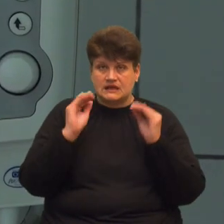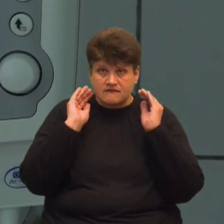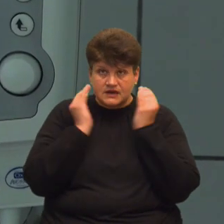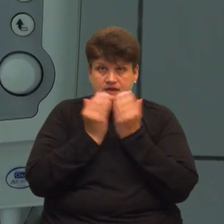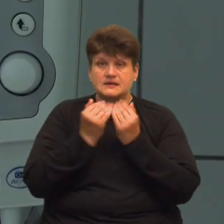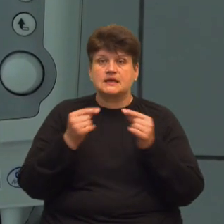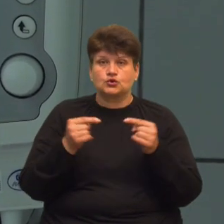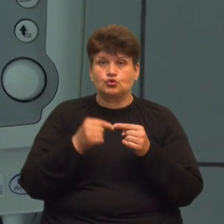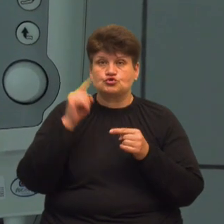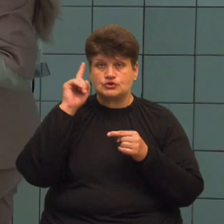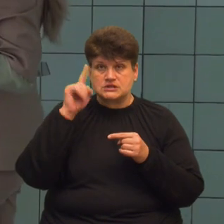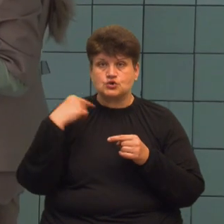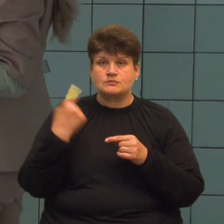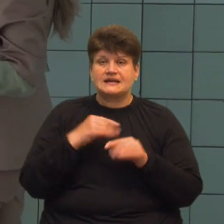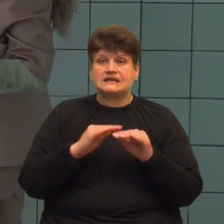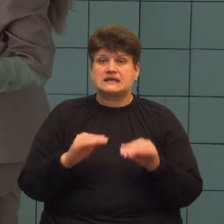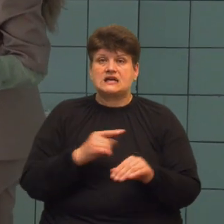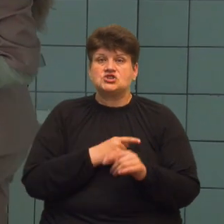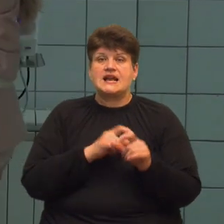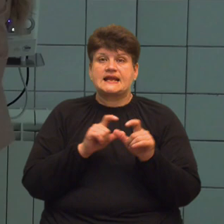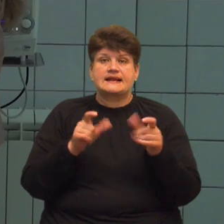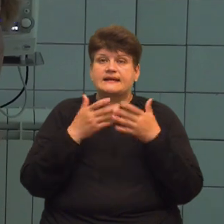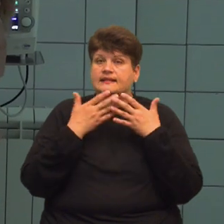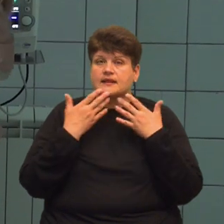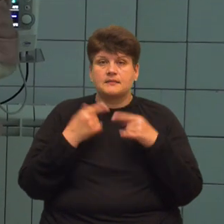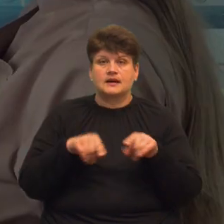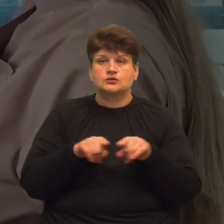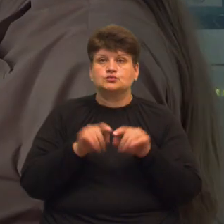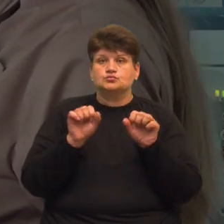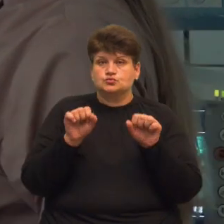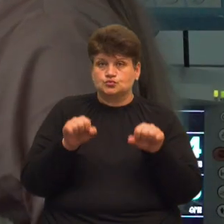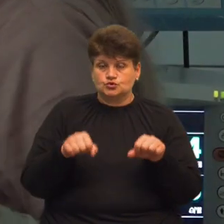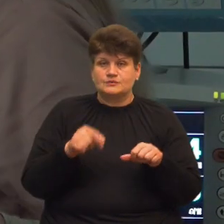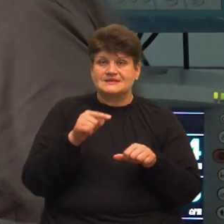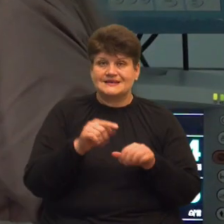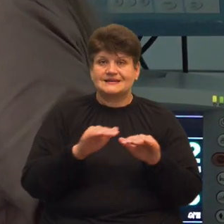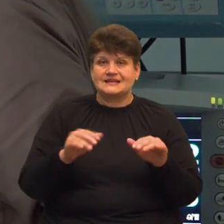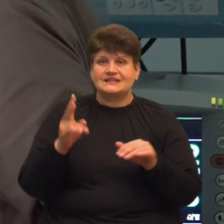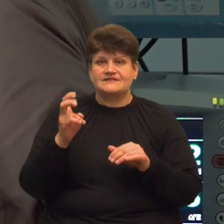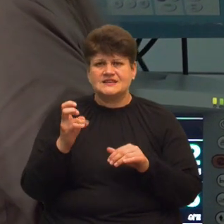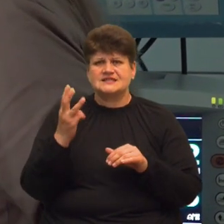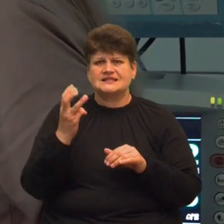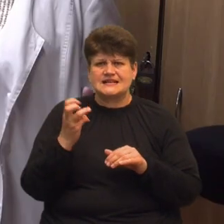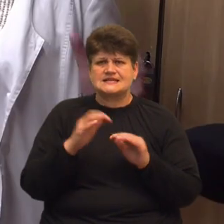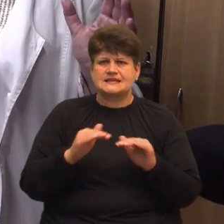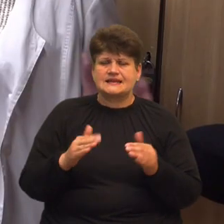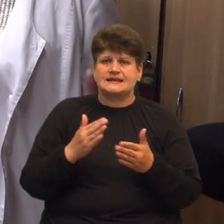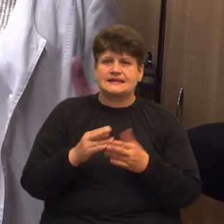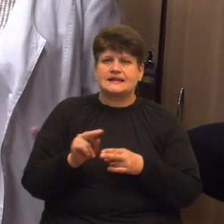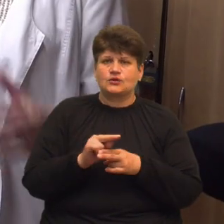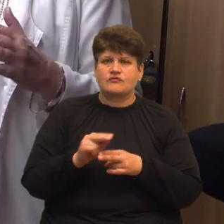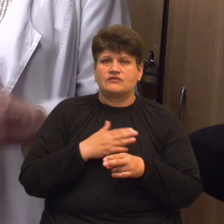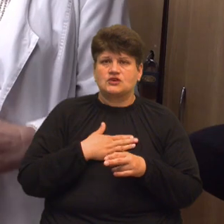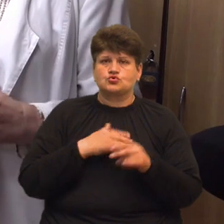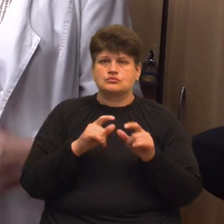знаю, що обласна дитяча лікарня не має такої потужності, щоб цих дітей, 200-300 дітей, які знаходяться на лікуванні в нашому